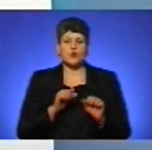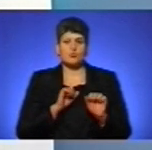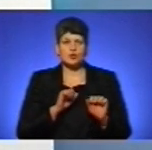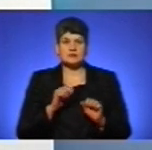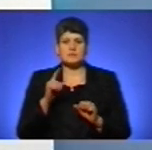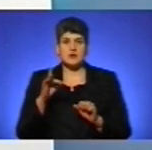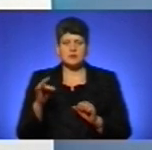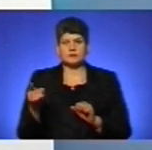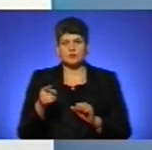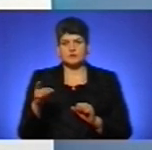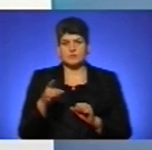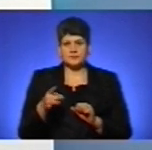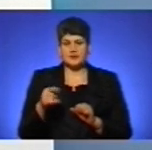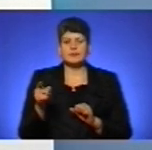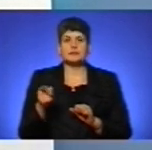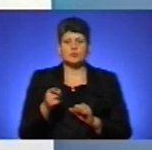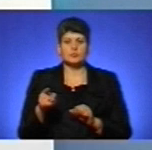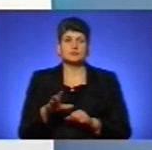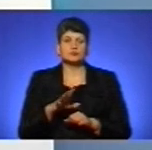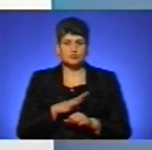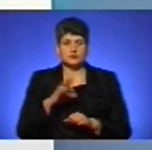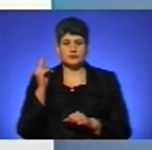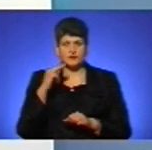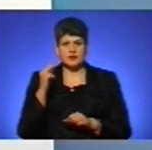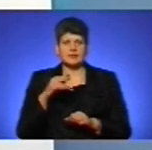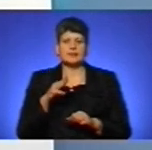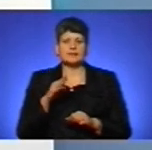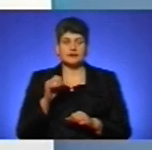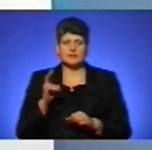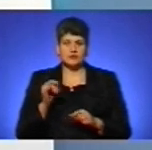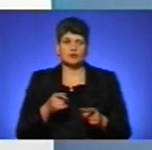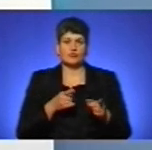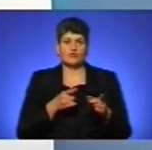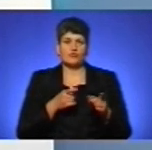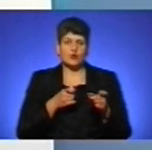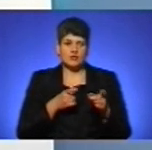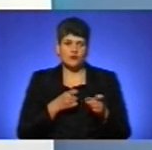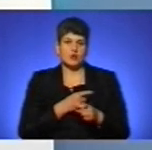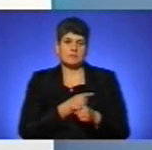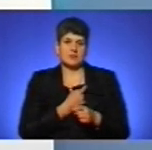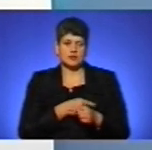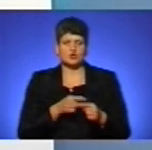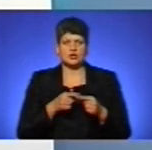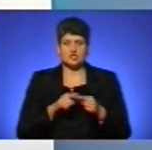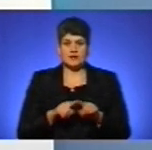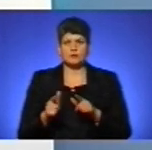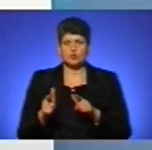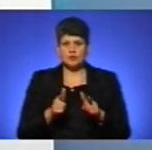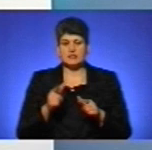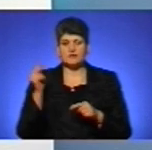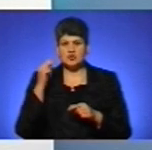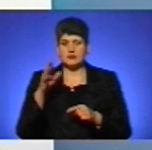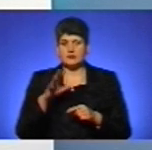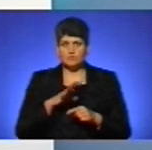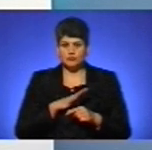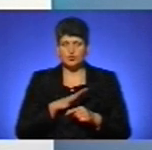Тернопільського районів і Тернополя пройшли навчання з тактичної, вогневої, медичної та інженерної підготовки. Навчання відбулися